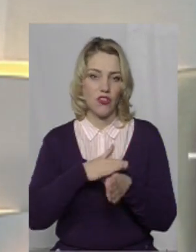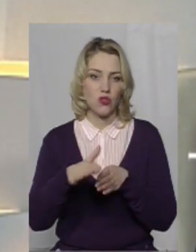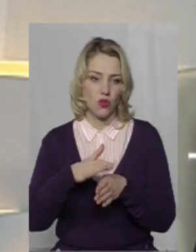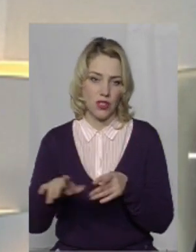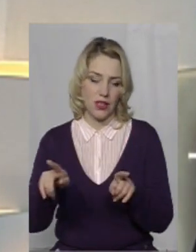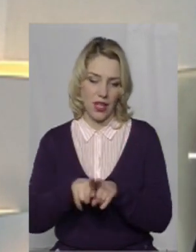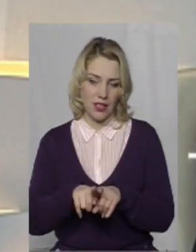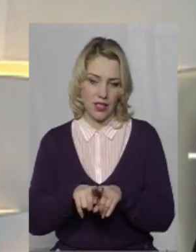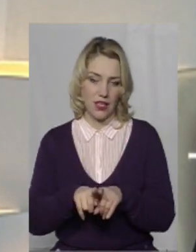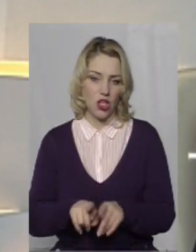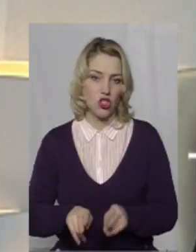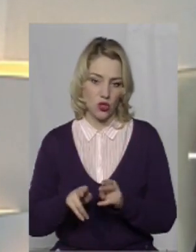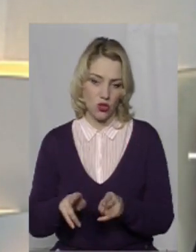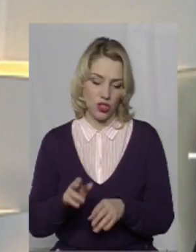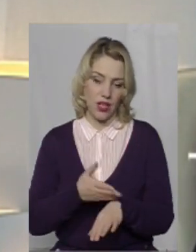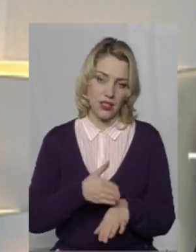першу чергу, тяжких та особливо тяжких.